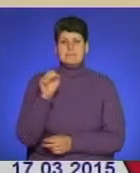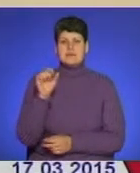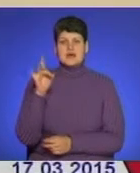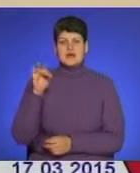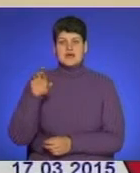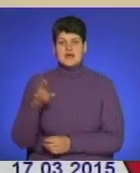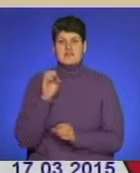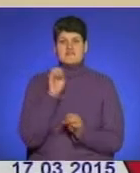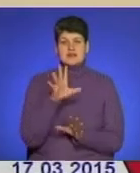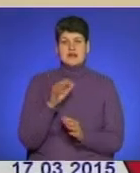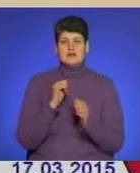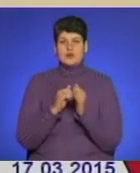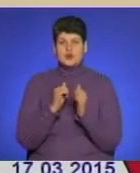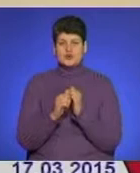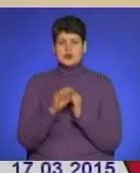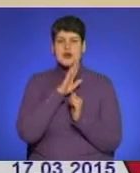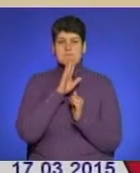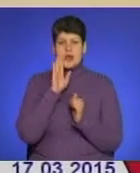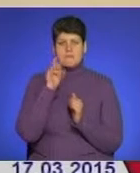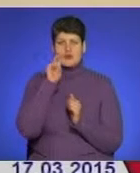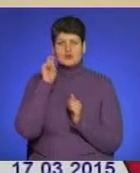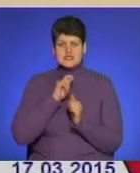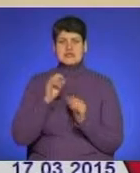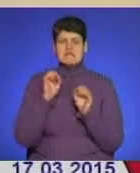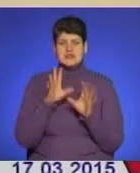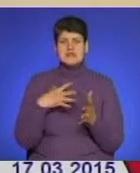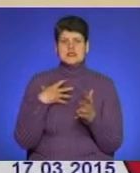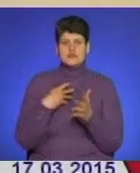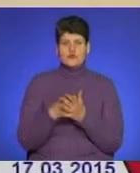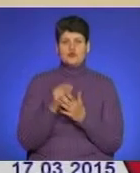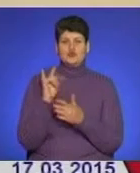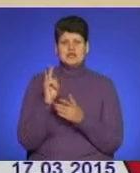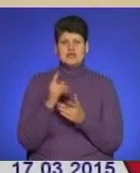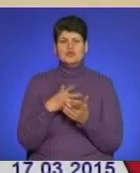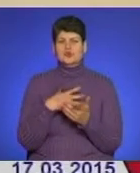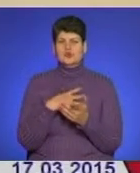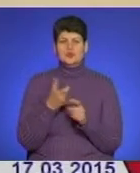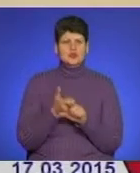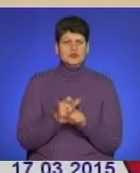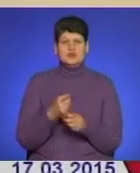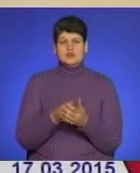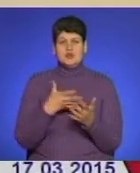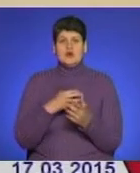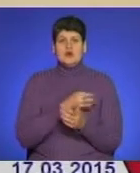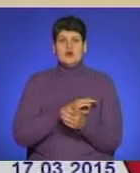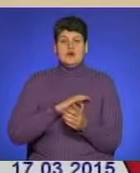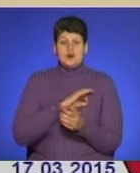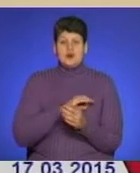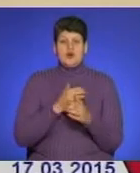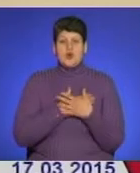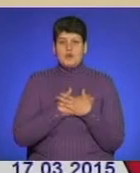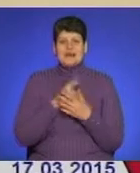за спасіння кожного з нас. Мама українська сьогодні віддає свою дитину. Найдорожче те, що виховала, любила, да,